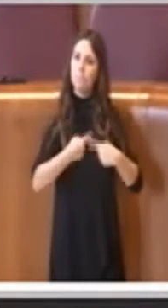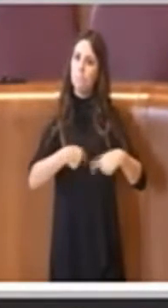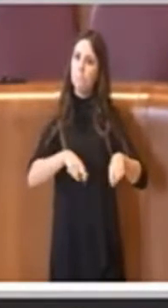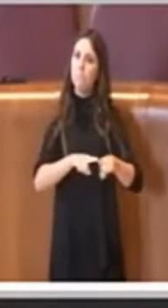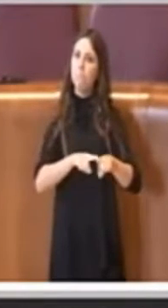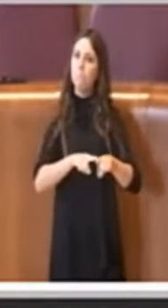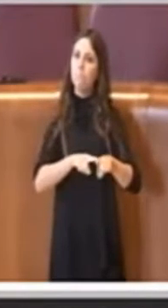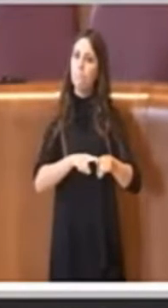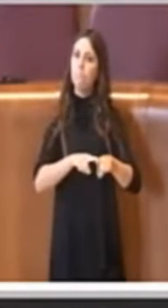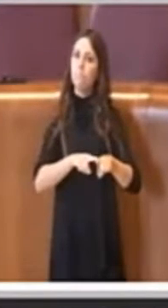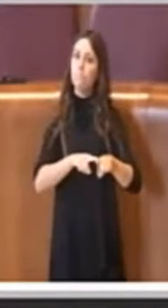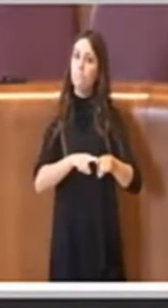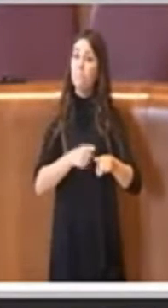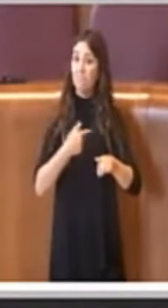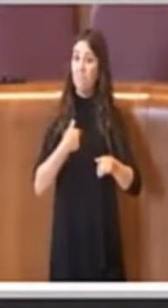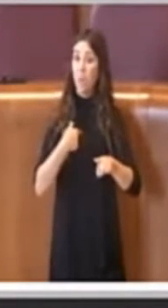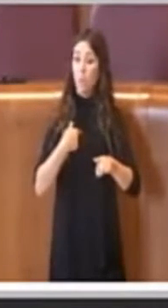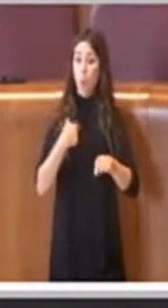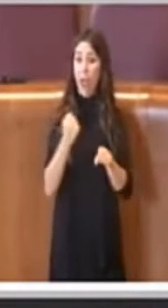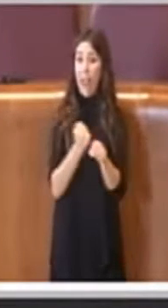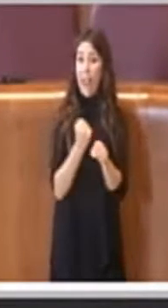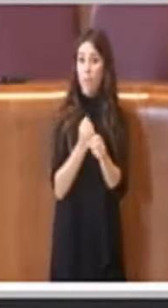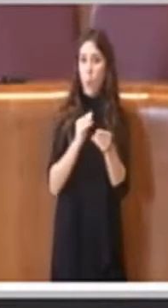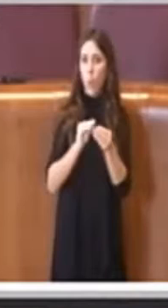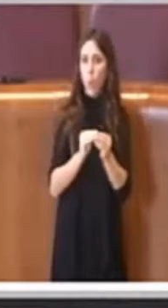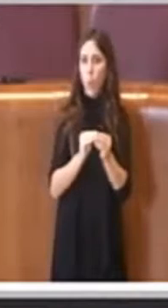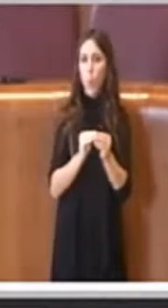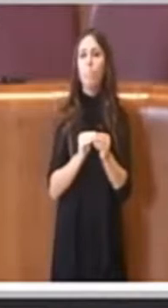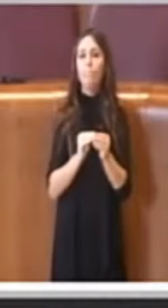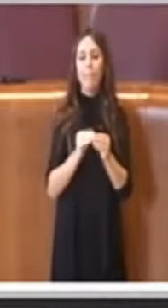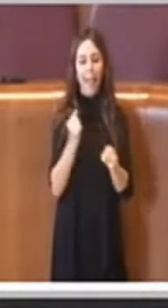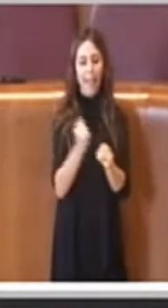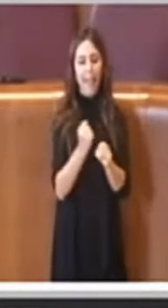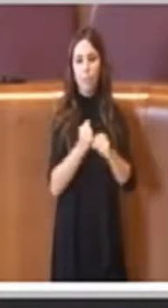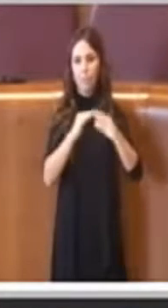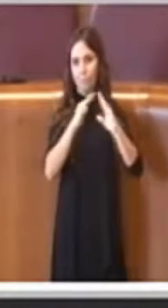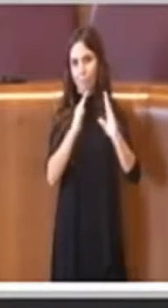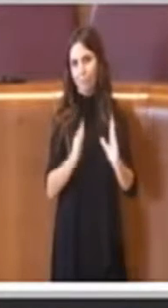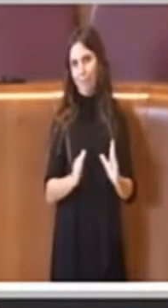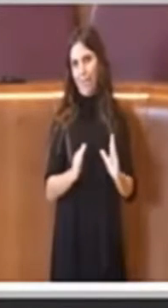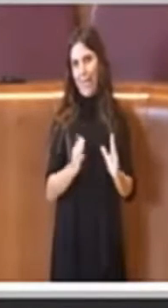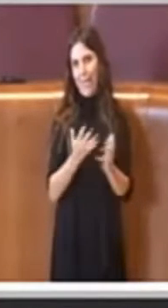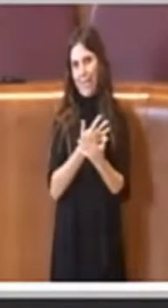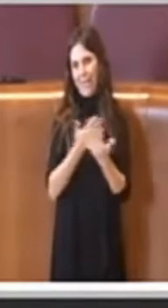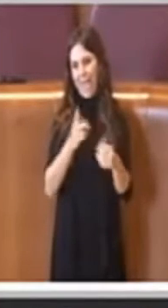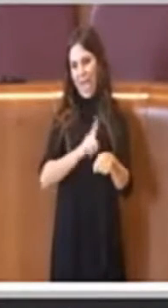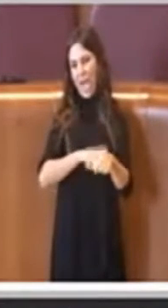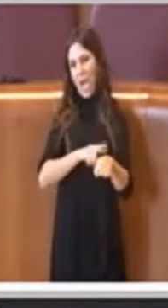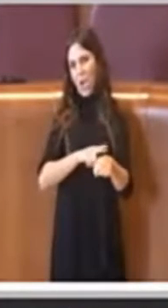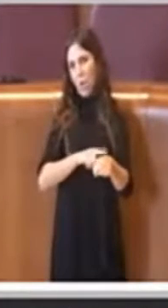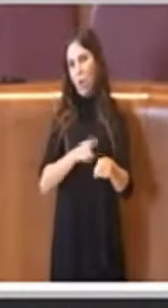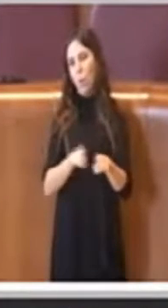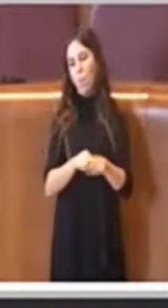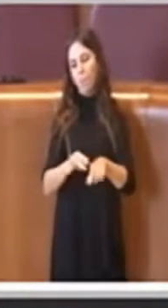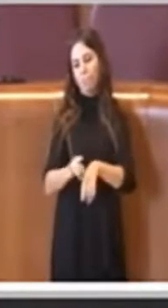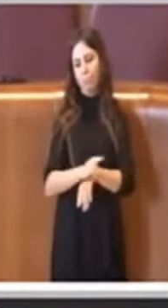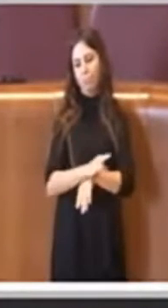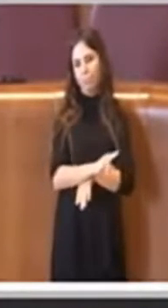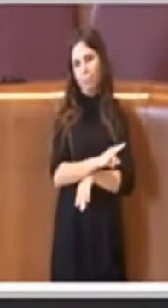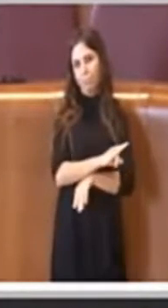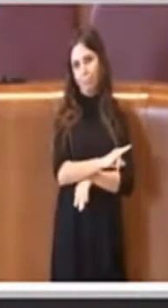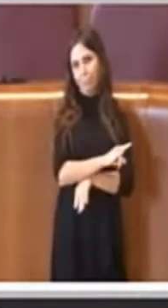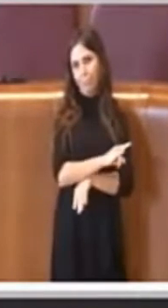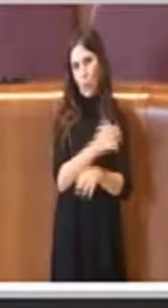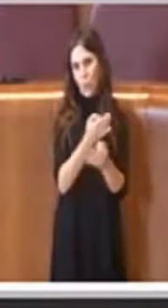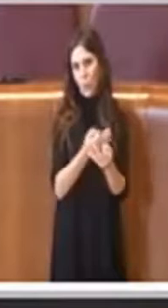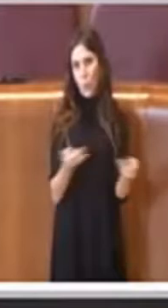telematica ha dei rallentamenti, ma è inevitabile questa cosa purtroppo e voi